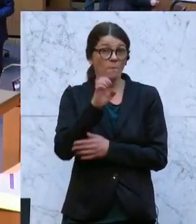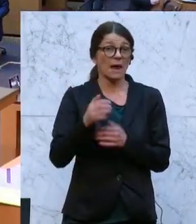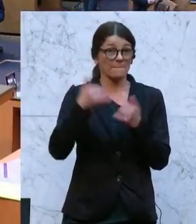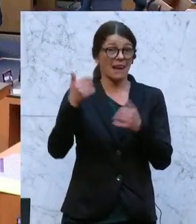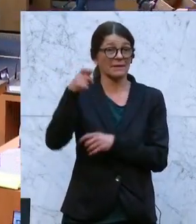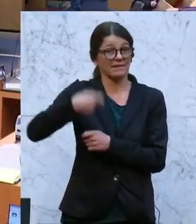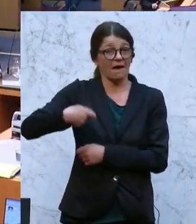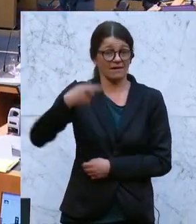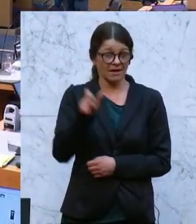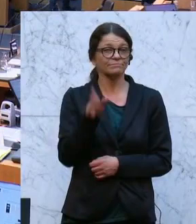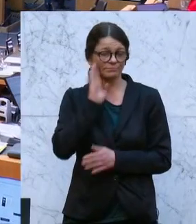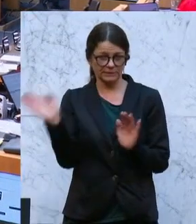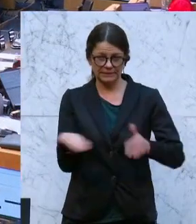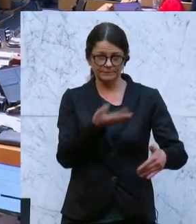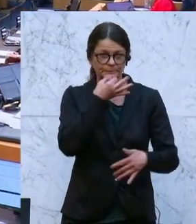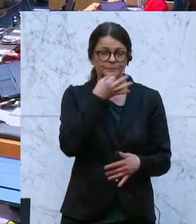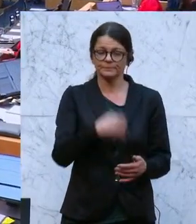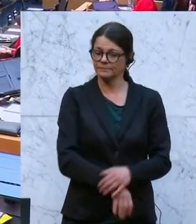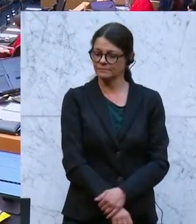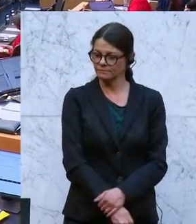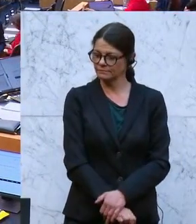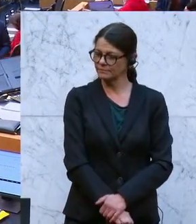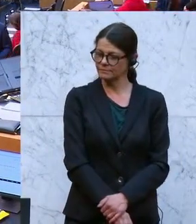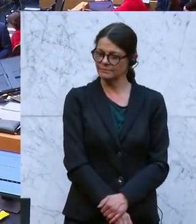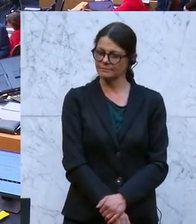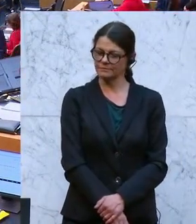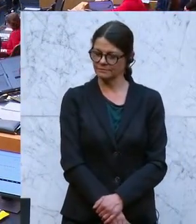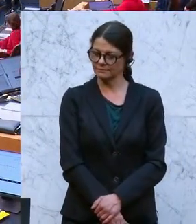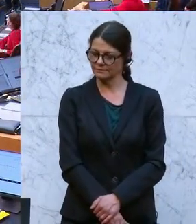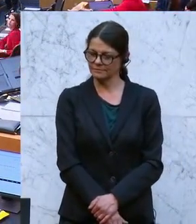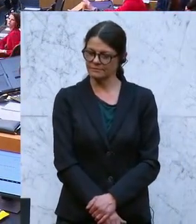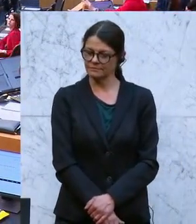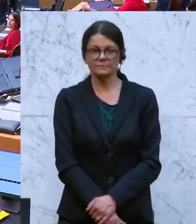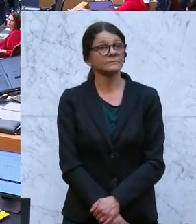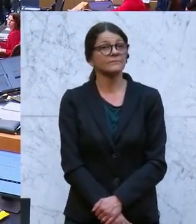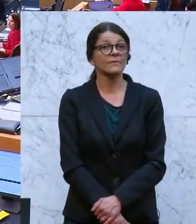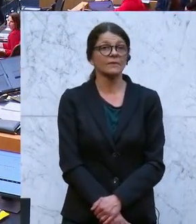aus Straßburg, der heute hier in dieser aktuellen Europastunde auftritt.